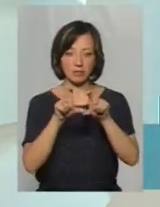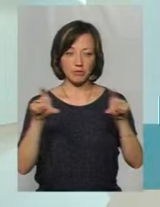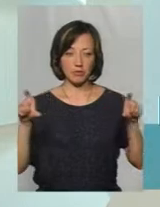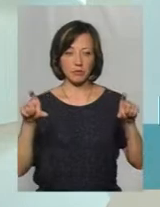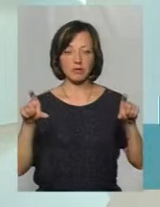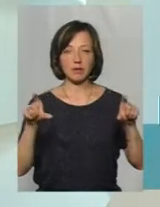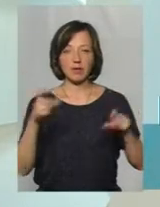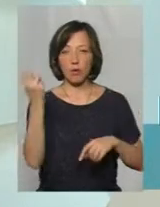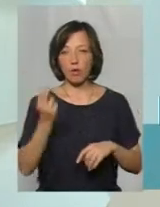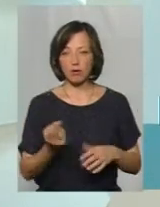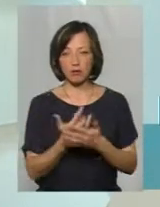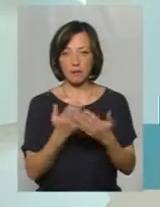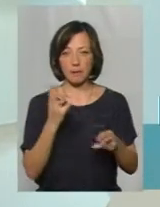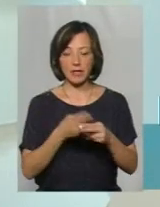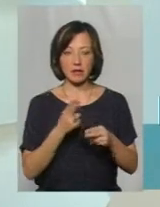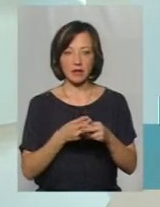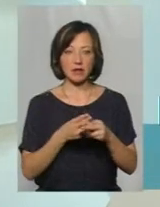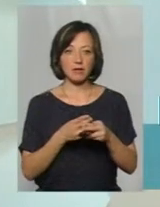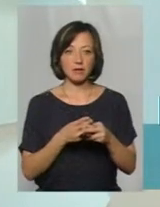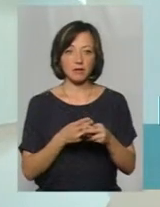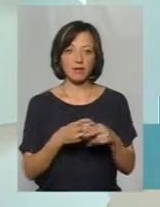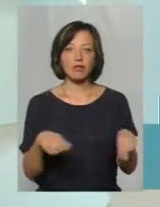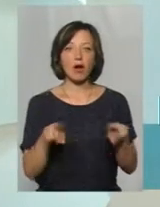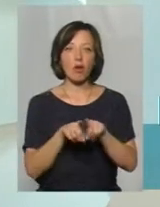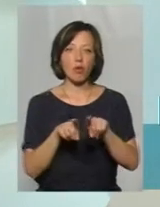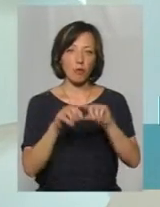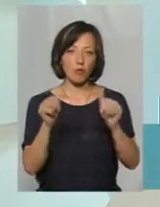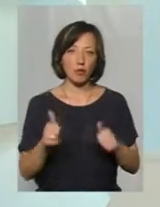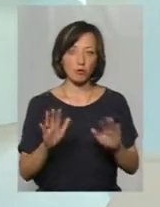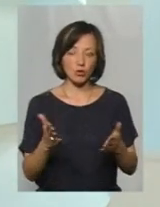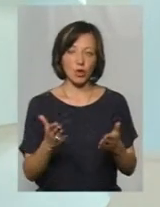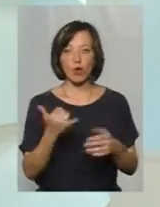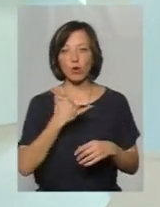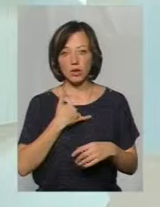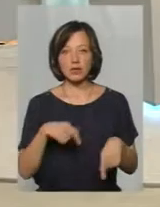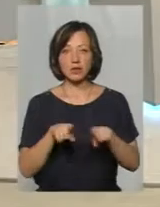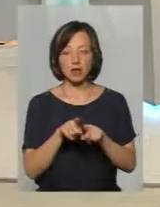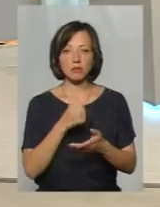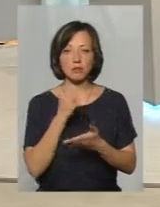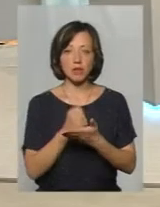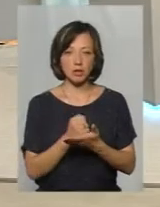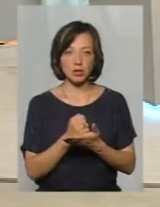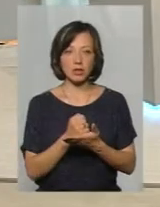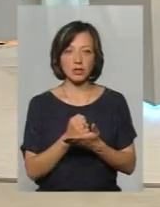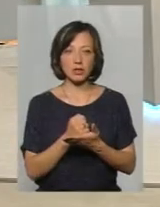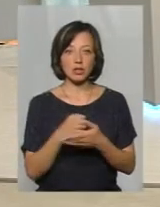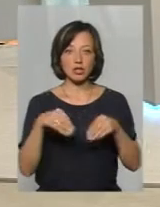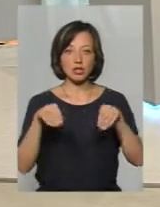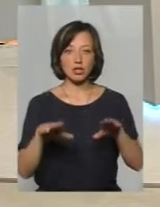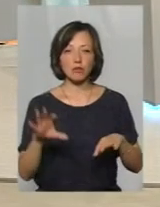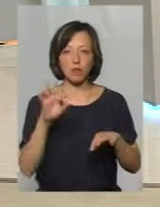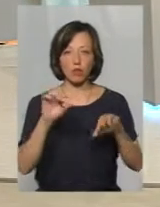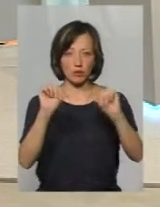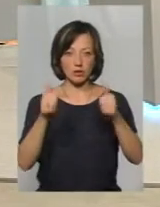зверху металева. Тобто в такому типі будуть виглядати. У нас теж вже прийнято, наскільки знаю, рішення по